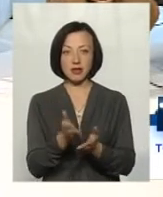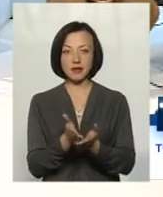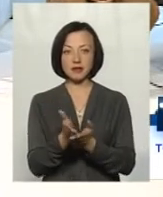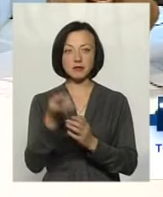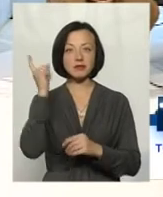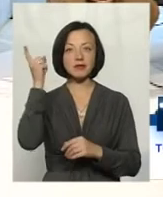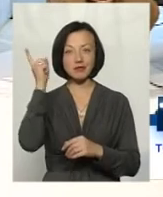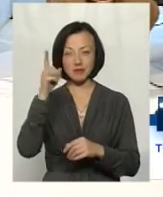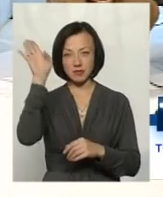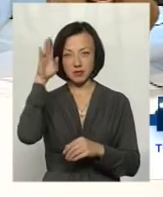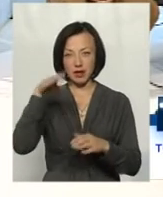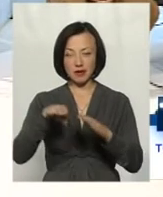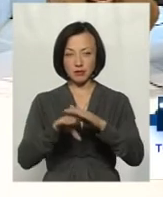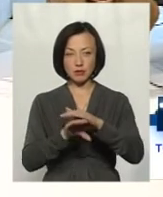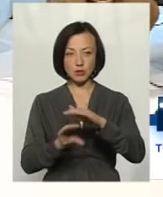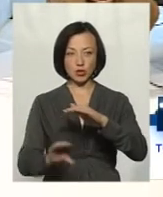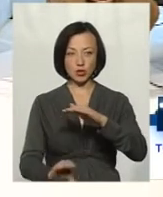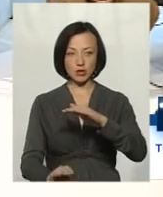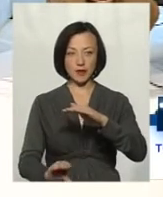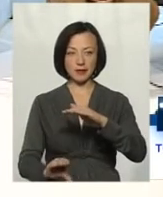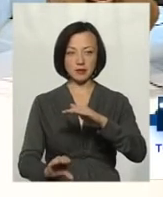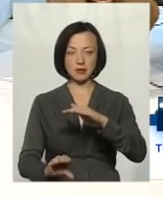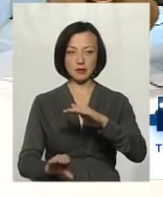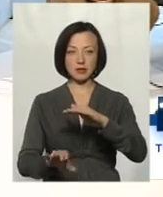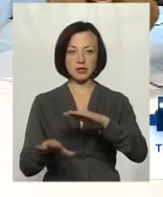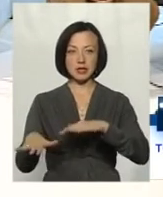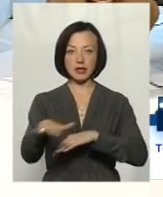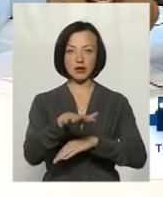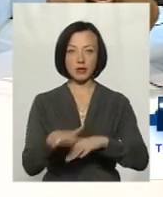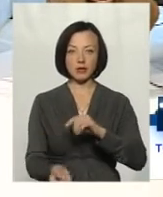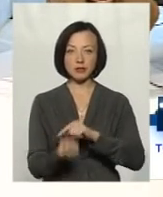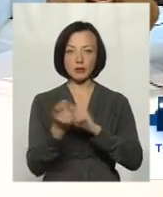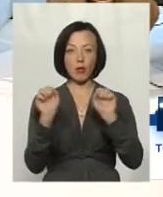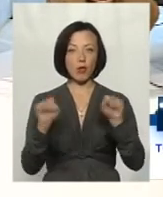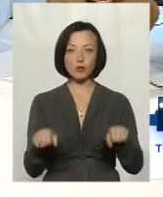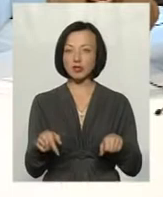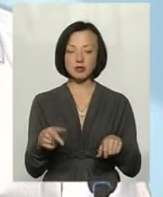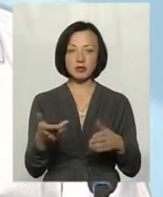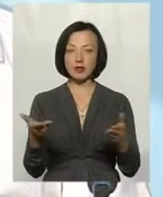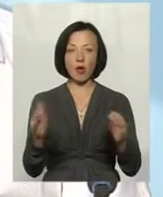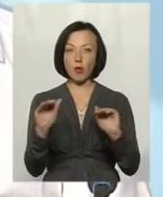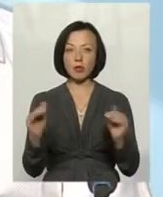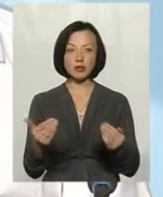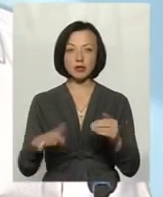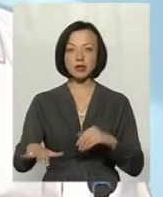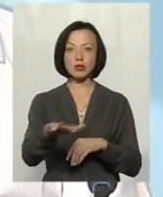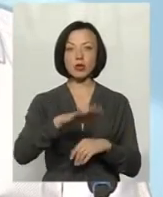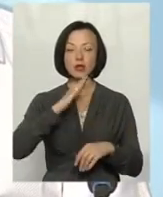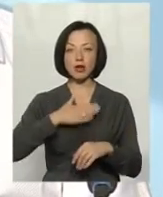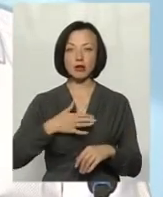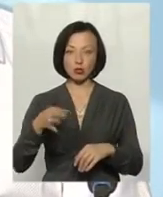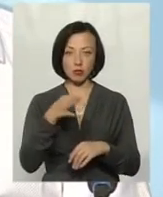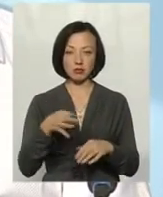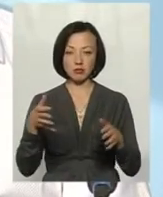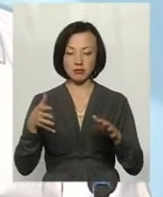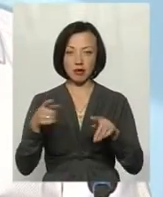періоду, знаходиться в цих прошарках і вона прибуває, скажімо, з території, яка може навіть не обмежуватись з території нашої області.